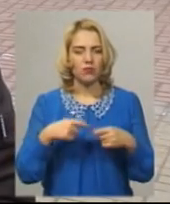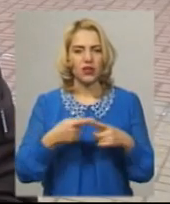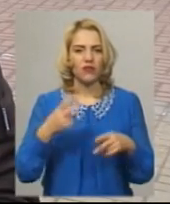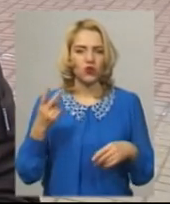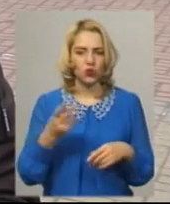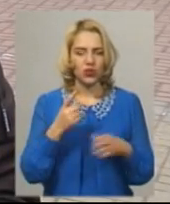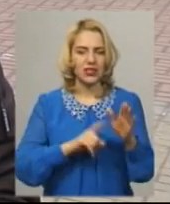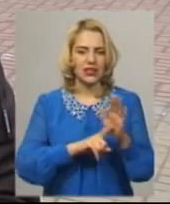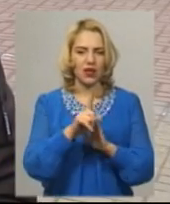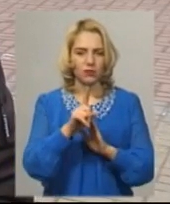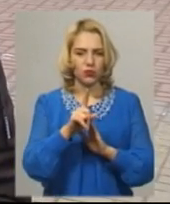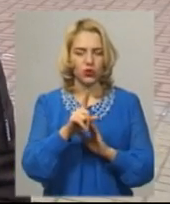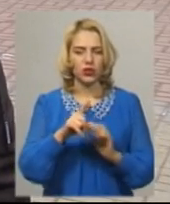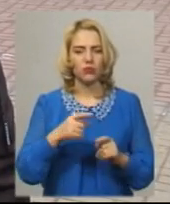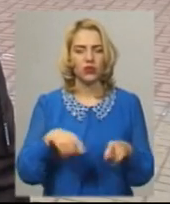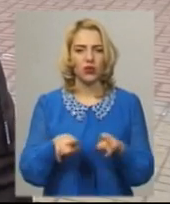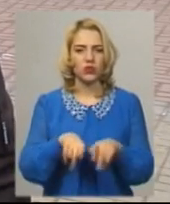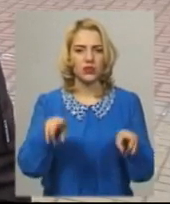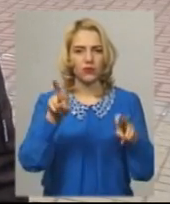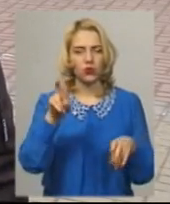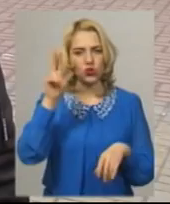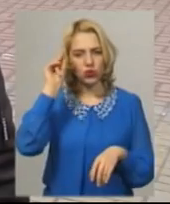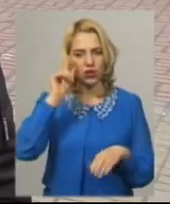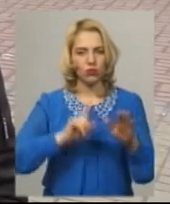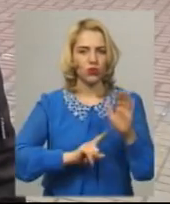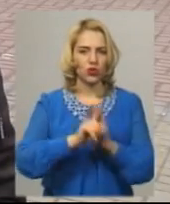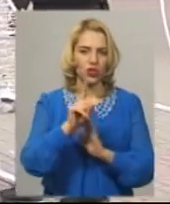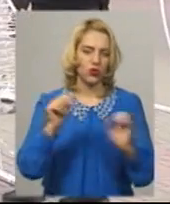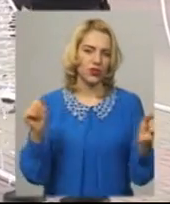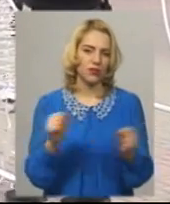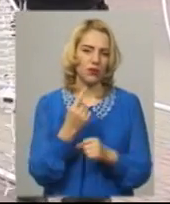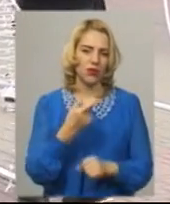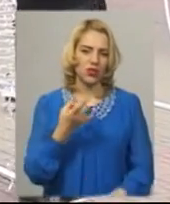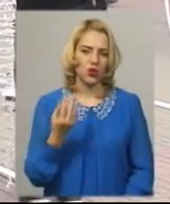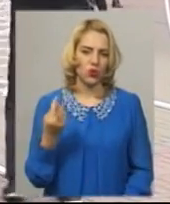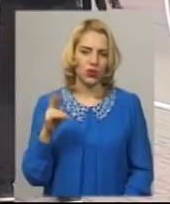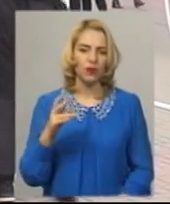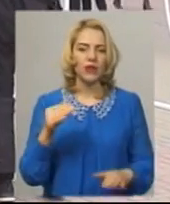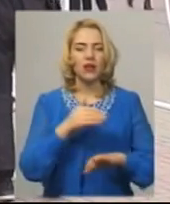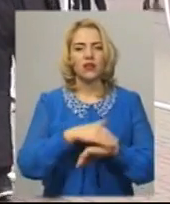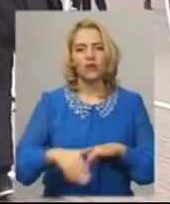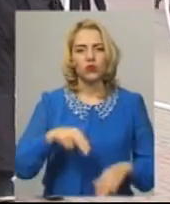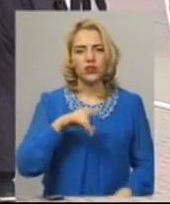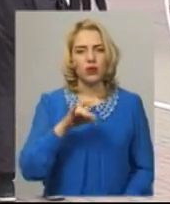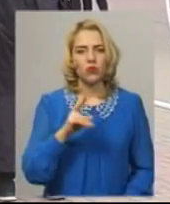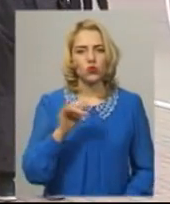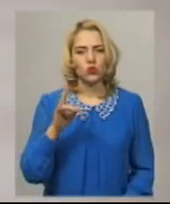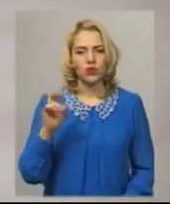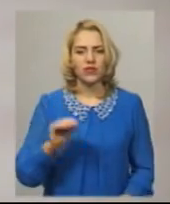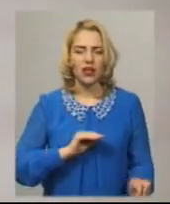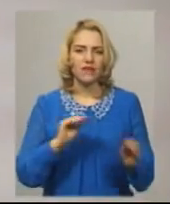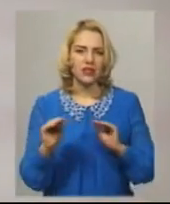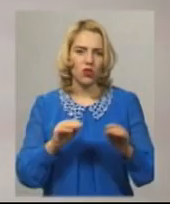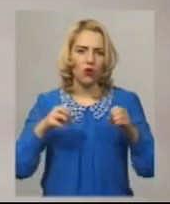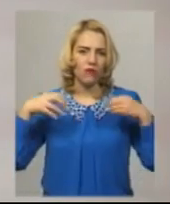вперше в Україні стартуємо, скажімо, в таку символічну дату, початок зими, першого грудня. На вулиці Проскурівській встановлюють